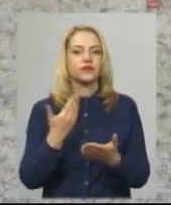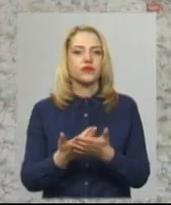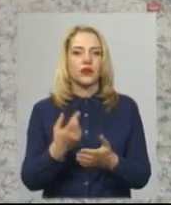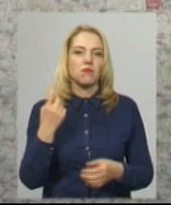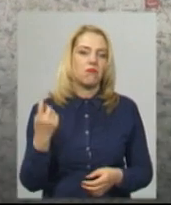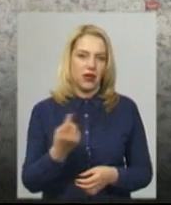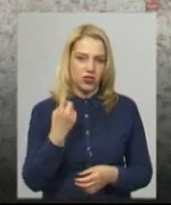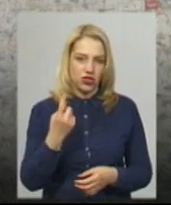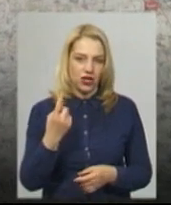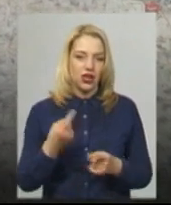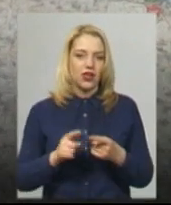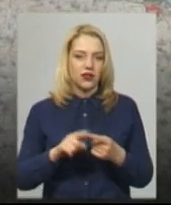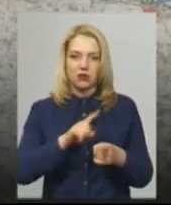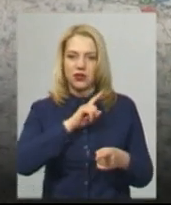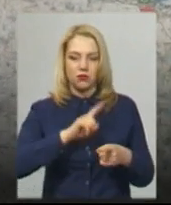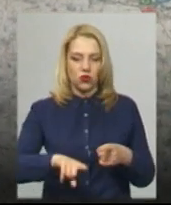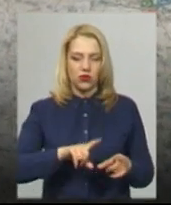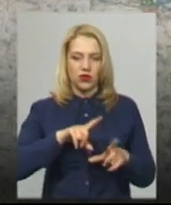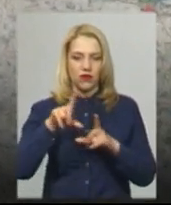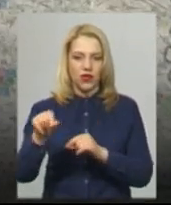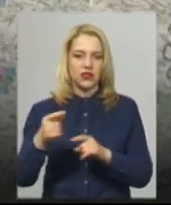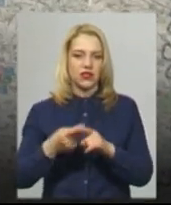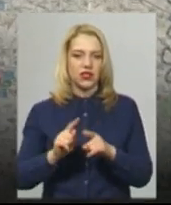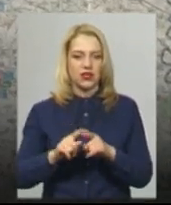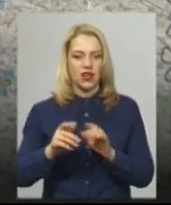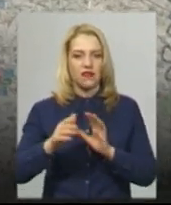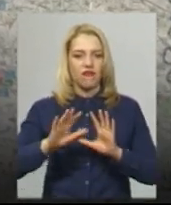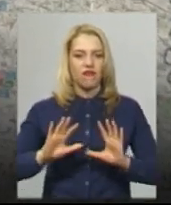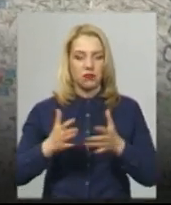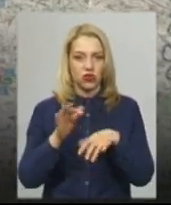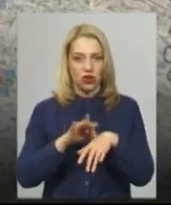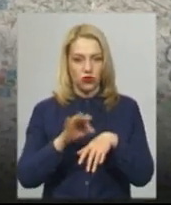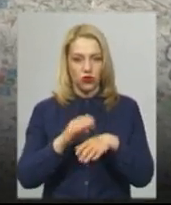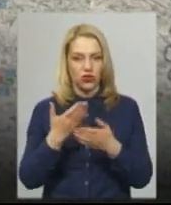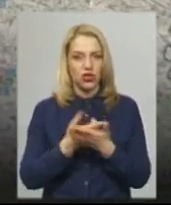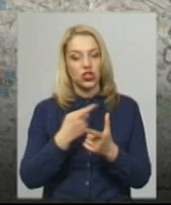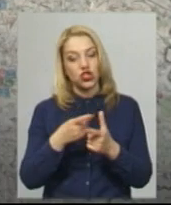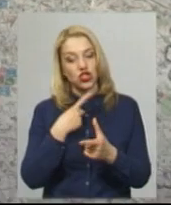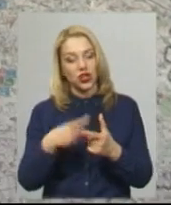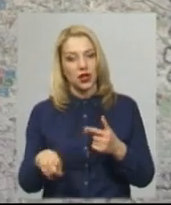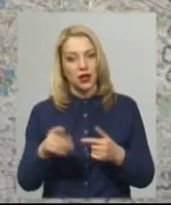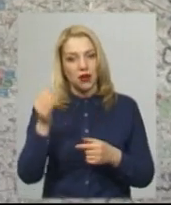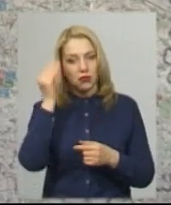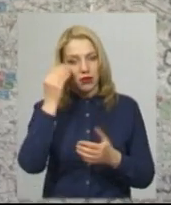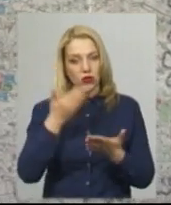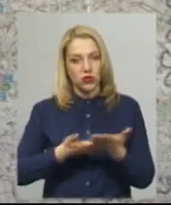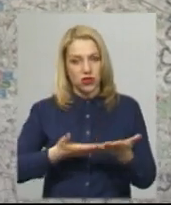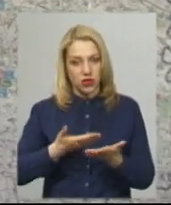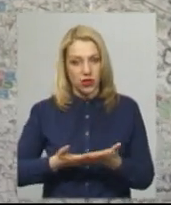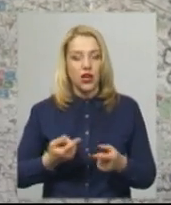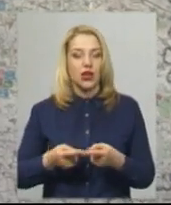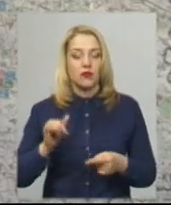терміново виїхати на даний випадок захворювання чи підозри. Друге, провести